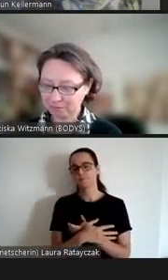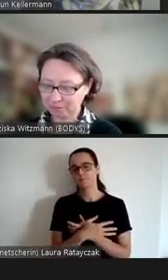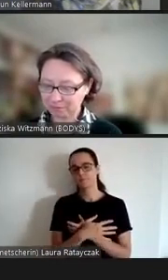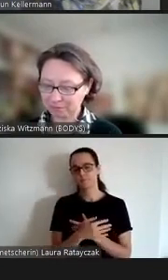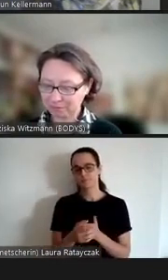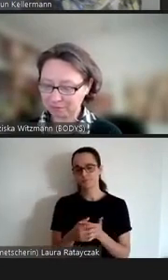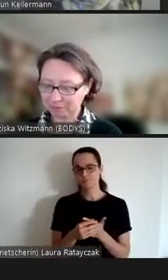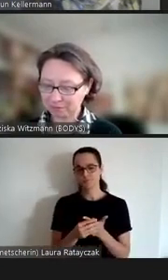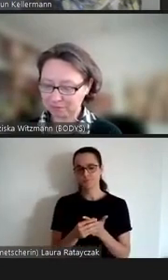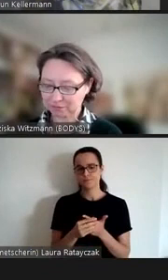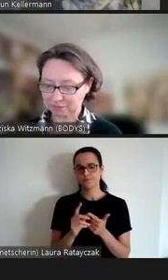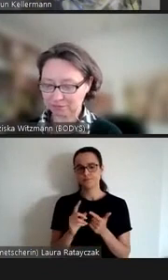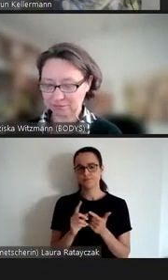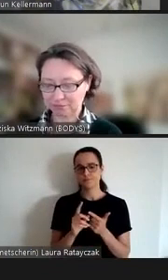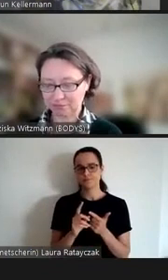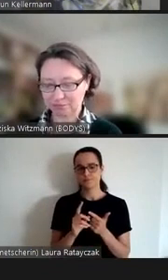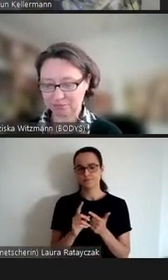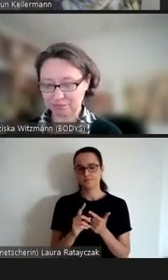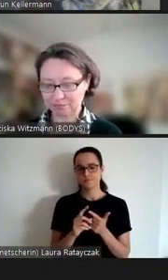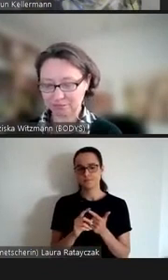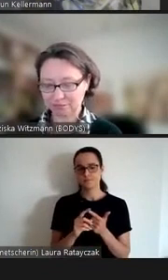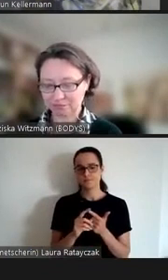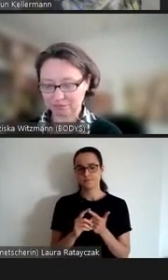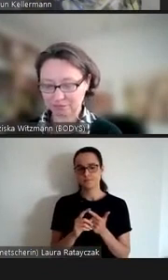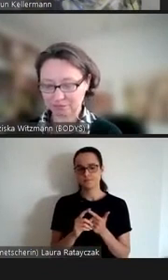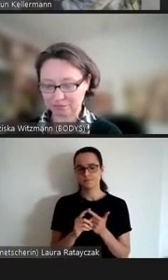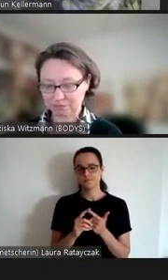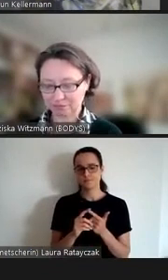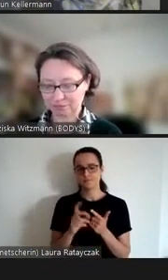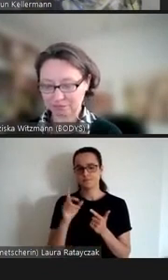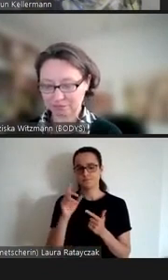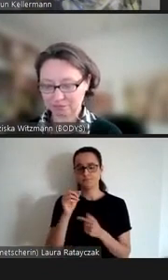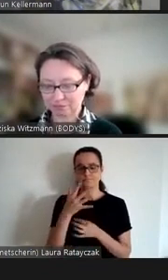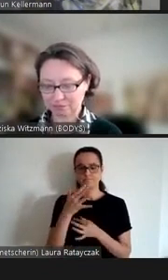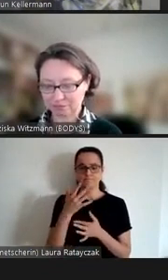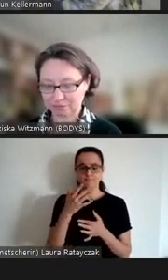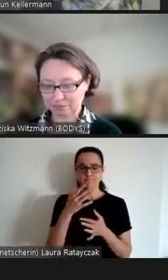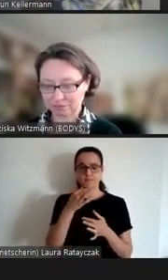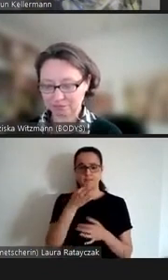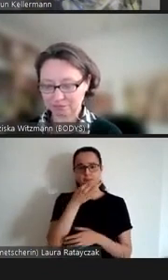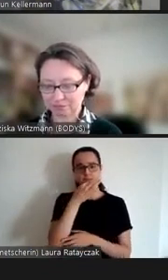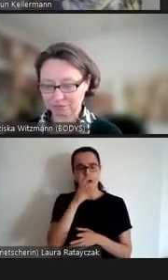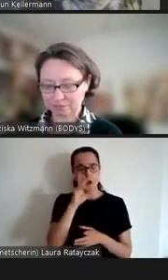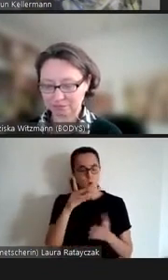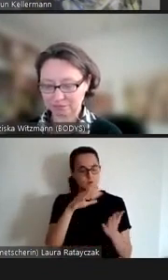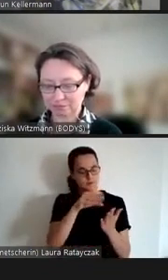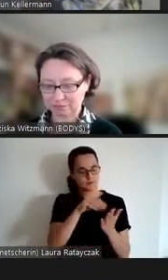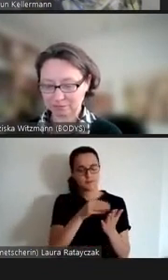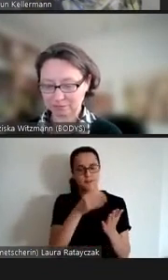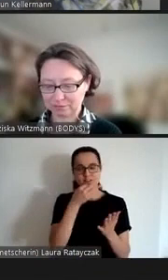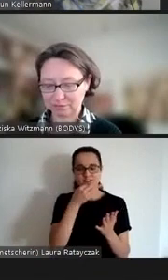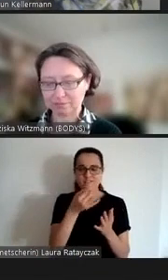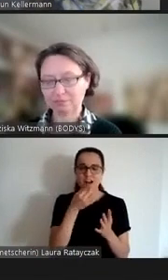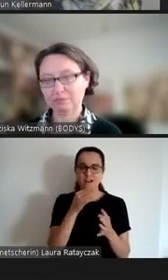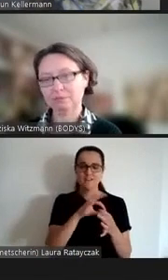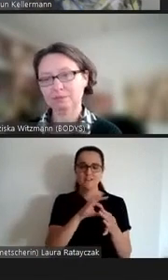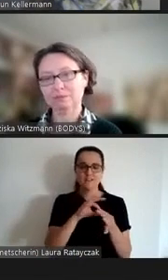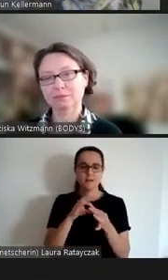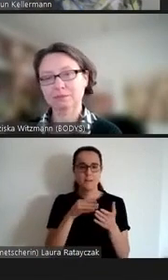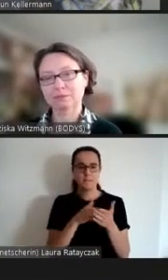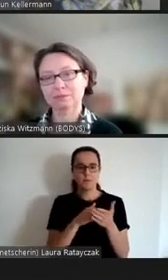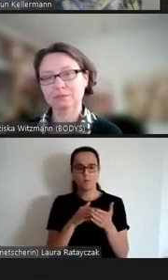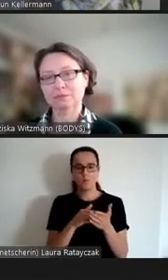Eingewomensein von Fragen nach Behinderung in eine